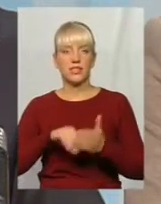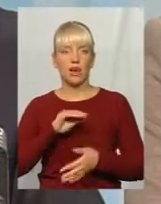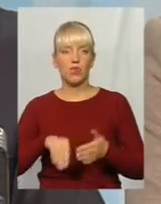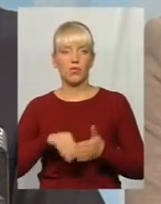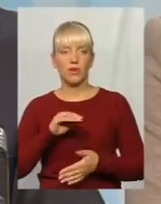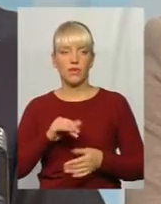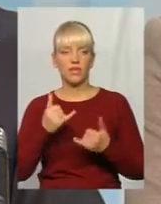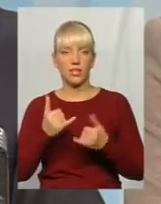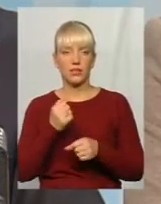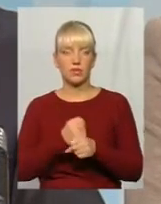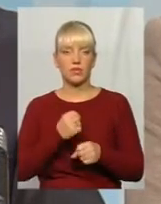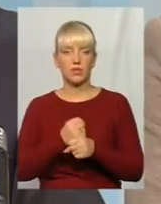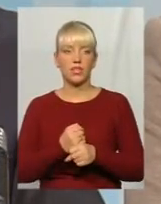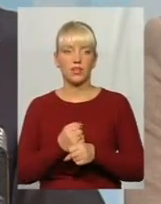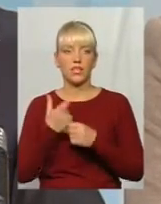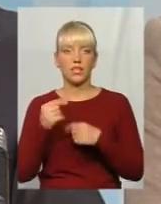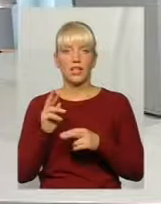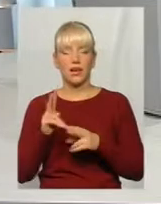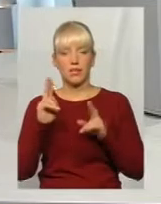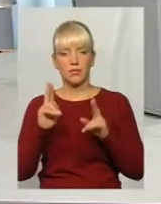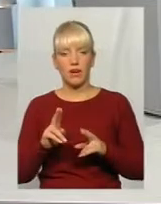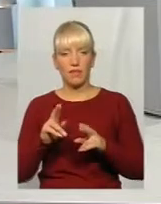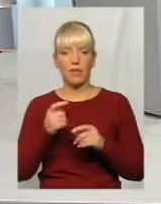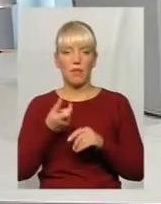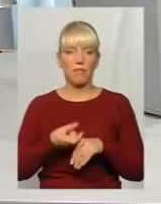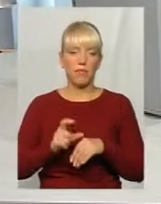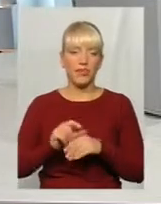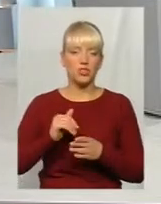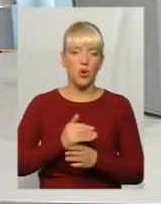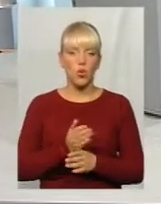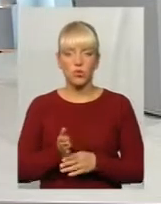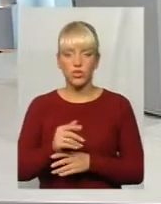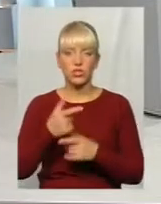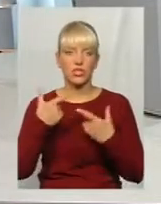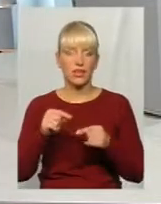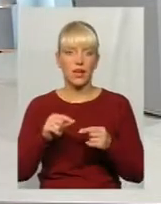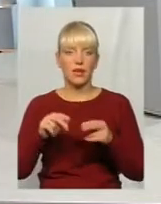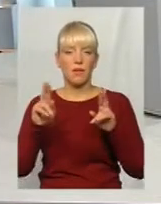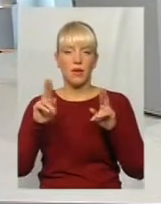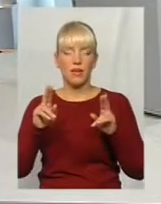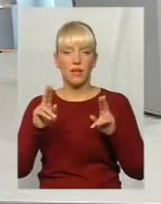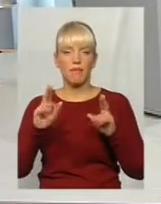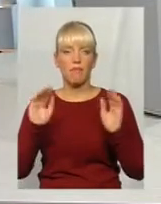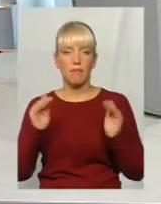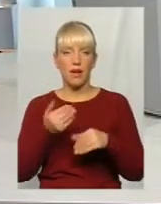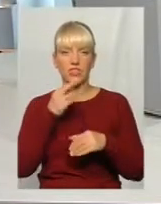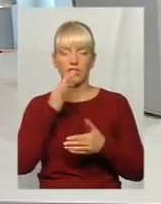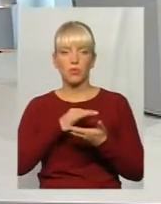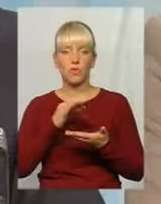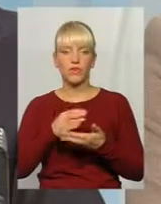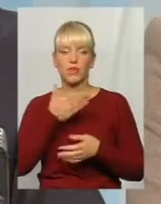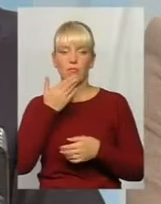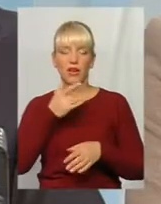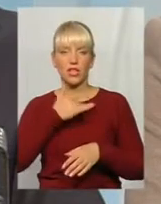зараз працювати, де правила більш гнучкіші, де менше відповідальності, де поки що не такий жорсткий контроль,